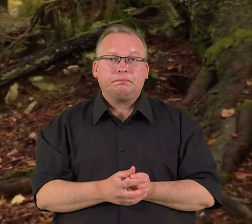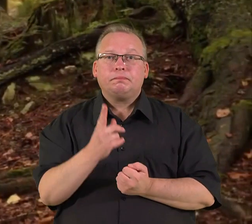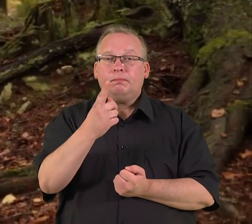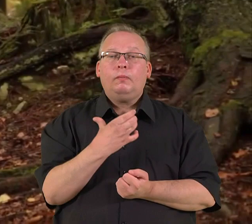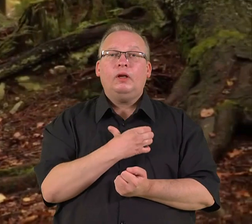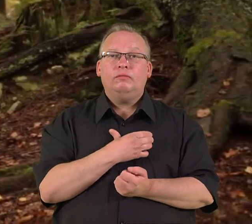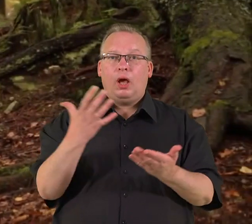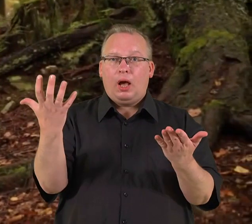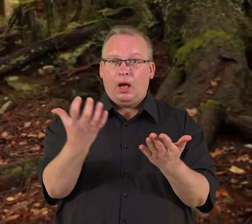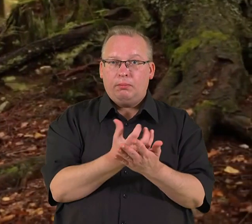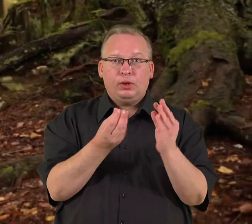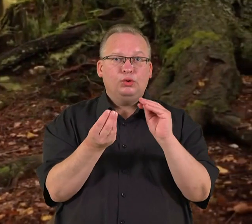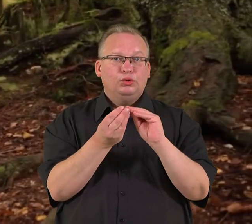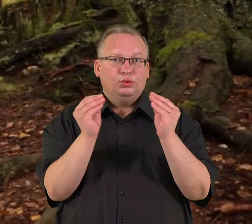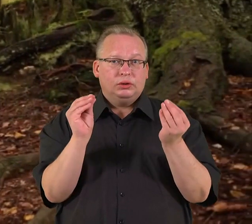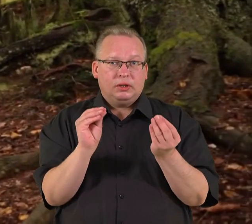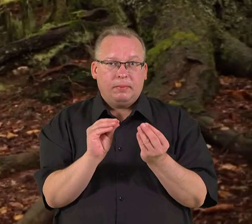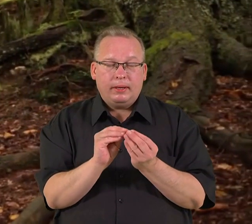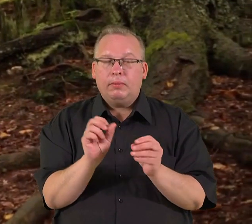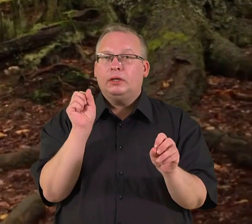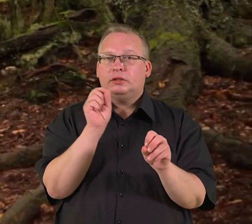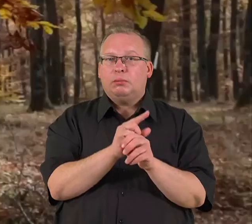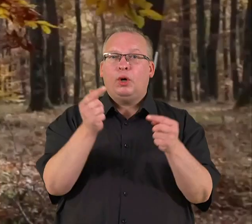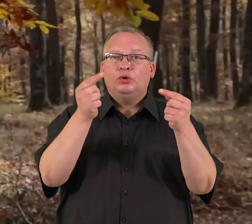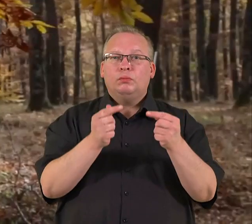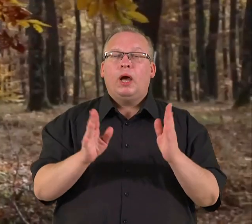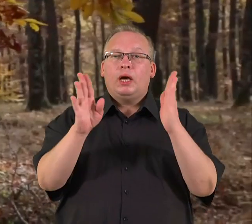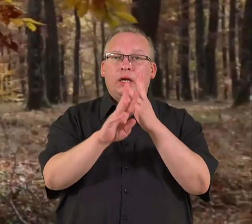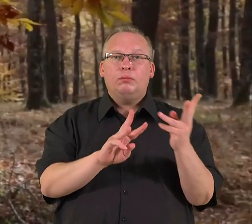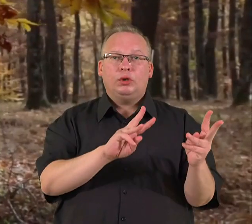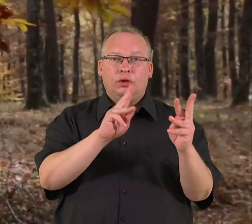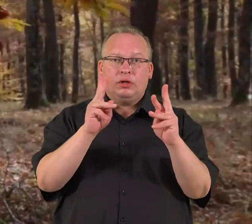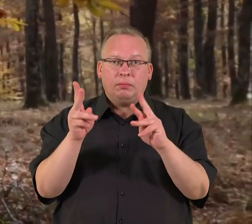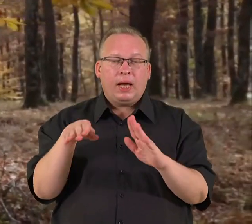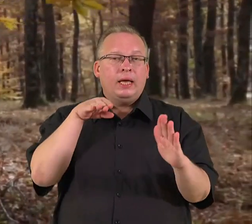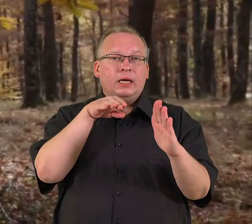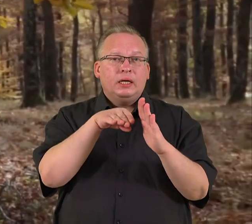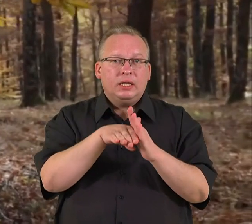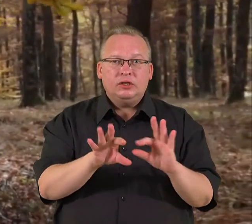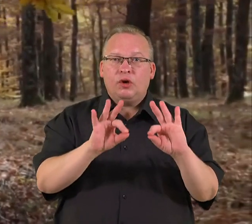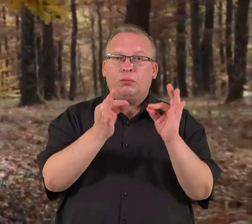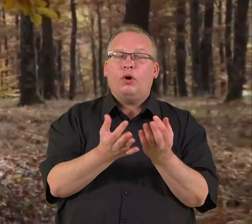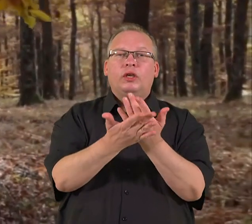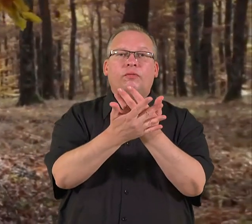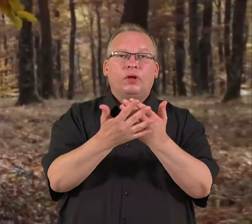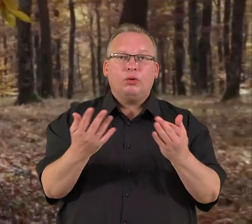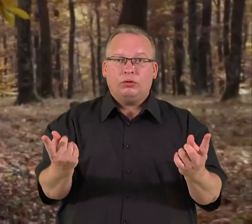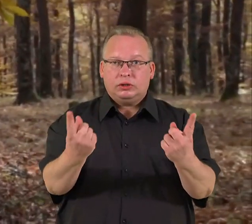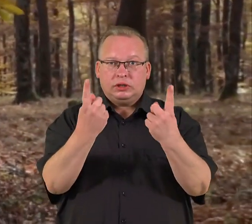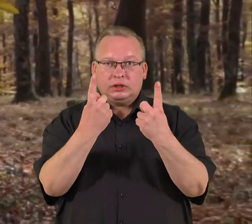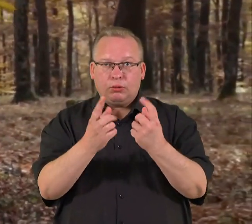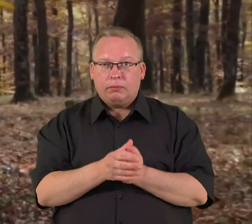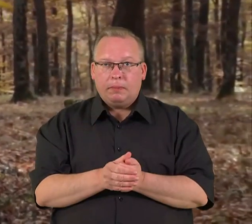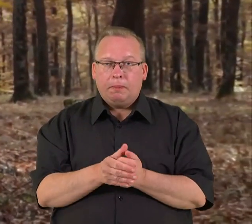iš svarbių pasiektų susitarimų tai įsiparygojimas suderinti klimato kaitos krizės sprendiniu su biologinės įvairovės išsaugojimu.